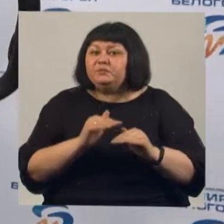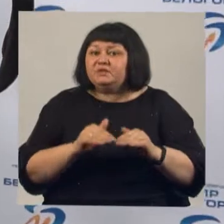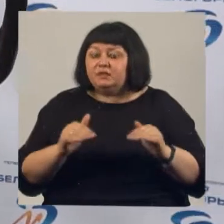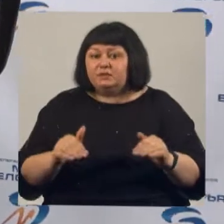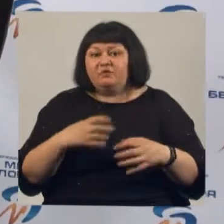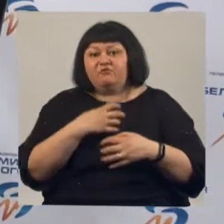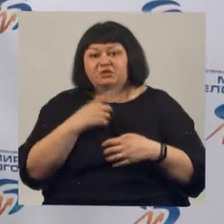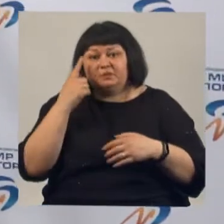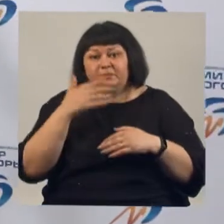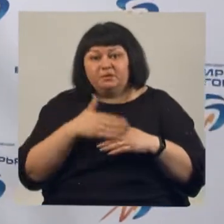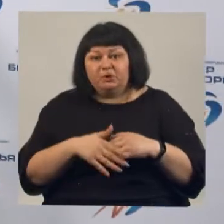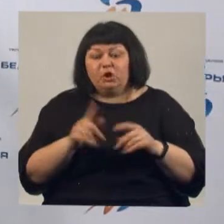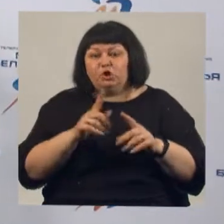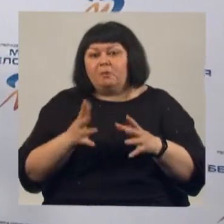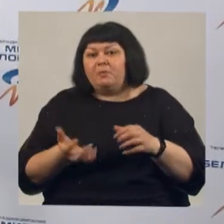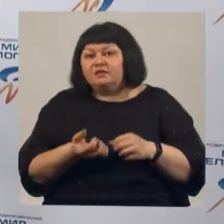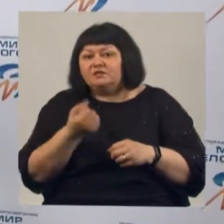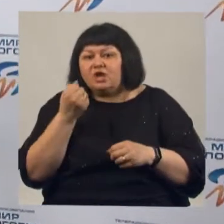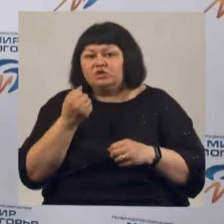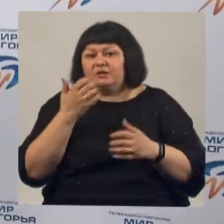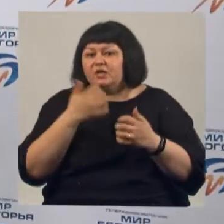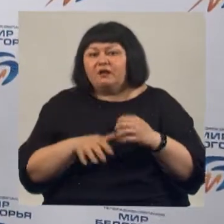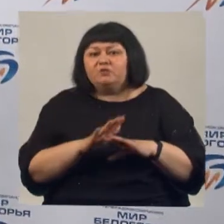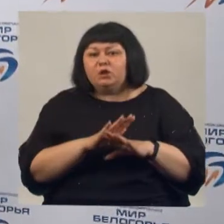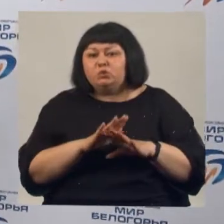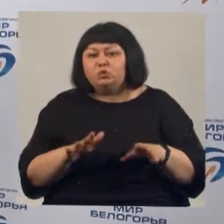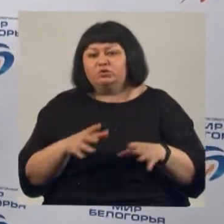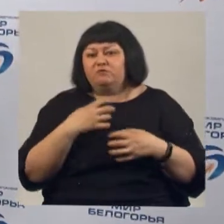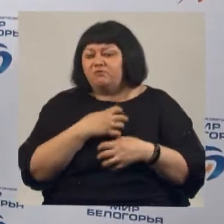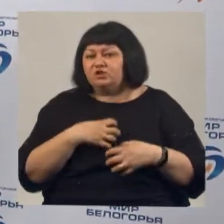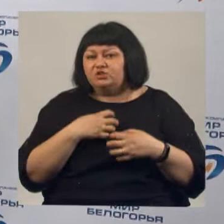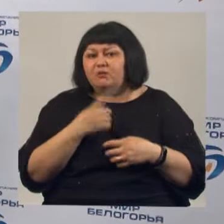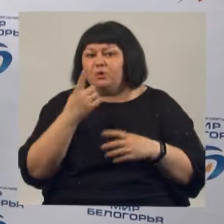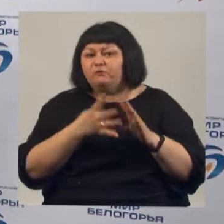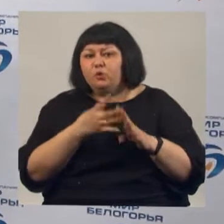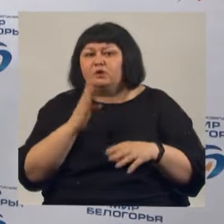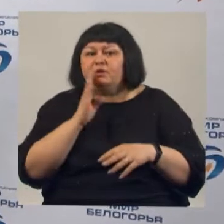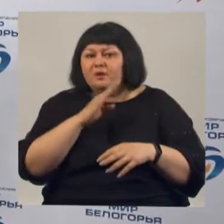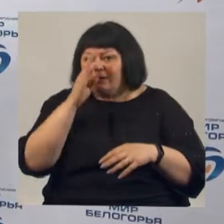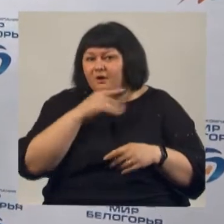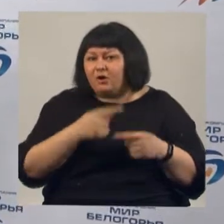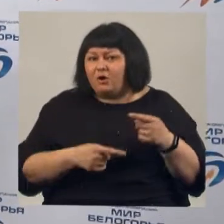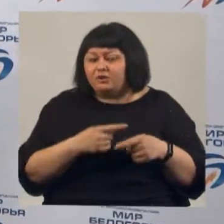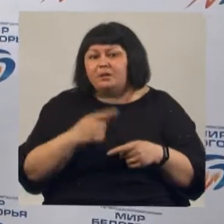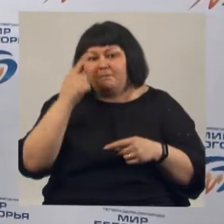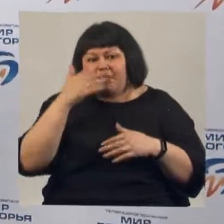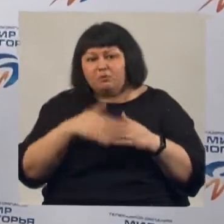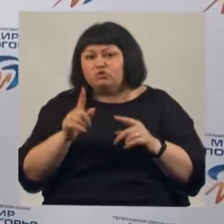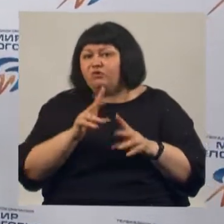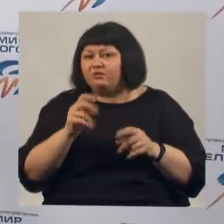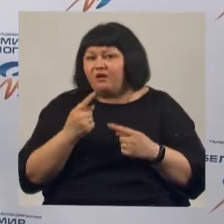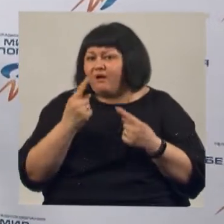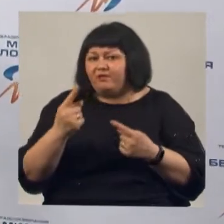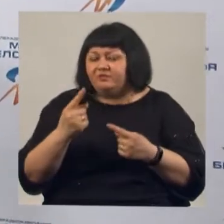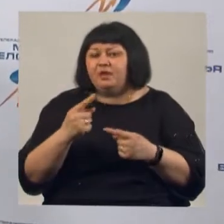И важно понимать, что поддержка вот этой неравнодушных, она важна в первую очередь и для родителей. Они понимают, что они не одни. Главное